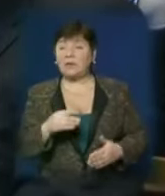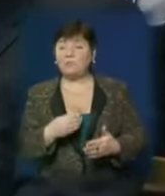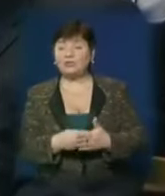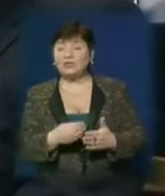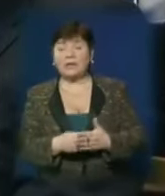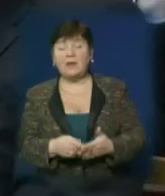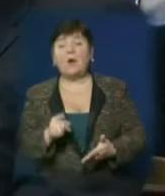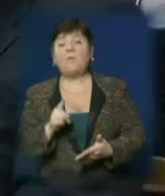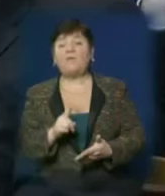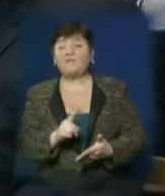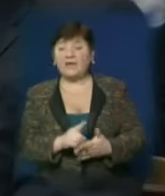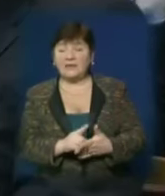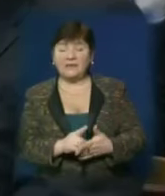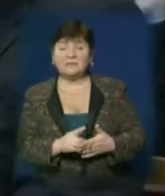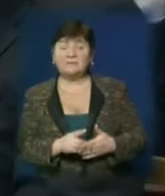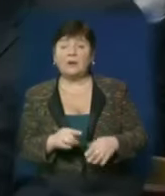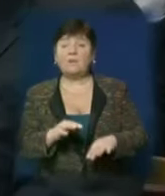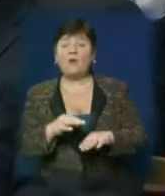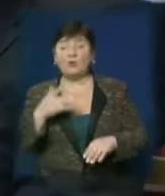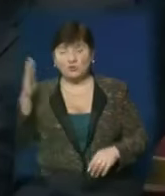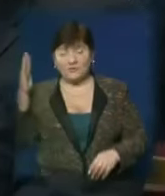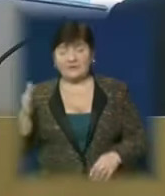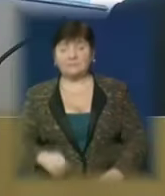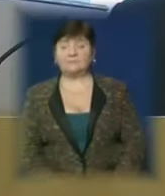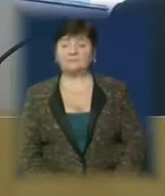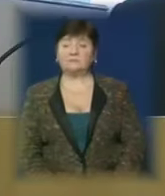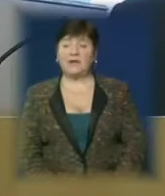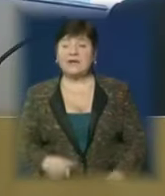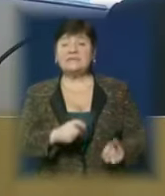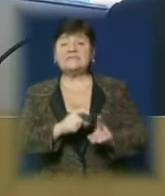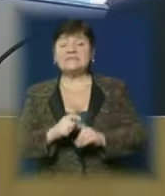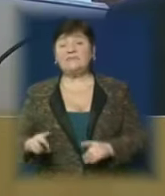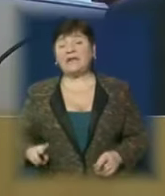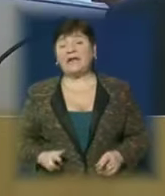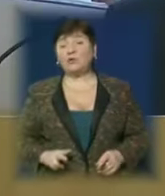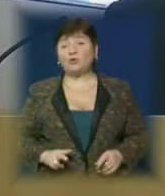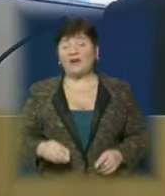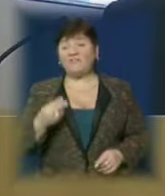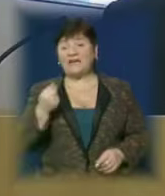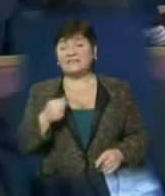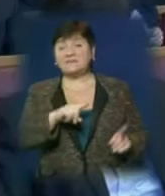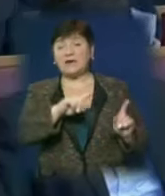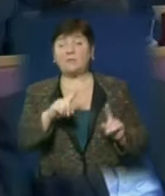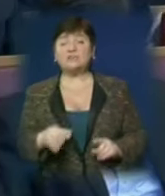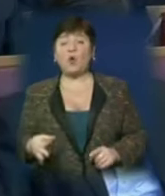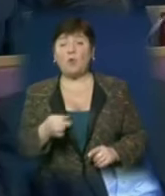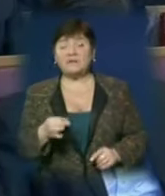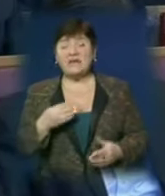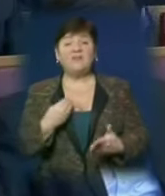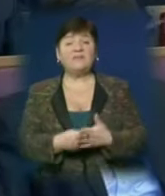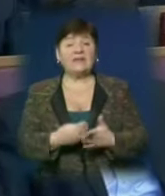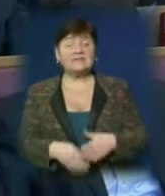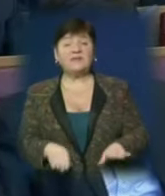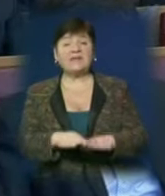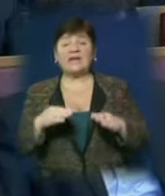такій фінансі не до цих років і не проголосувався. Зі слів директора Департаменту фінансів Закарпатської ОДА, фінансування таких